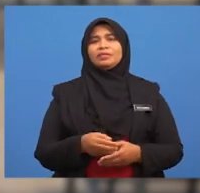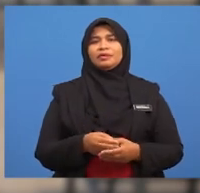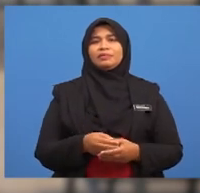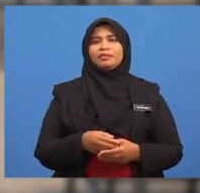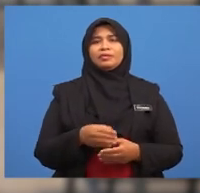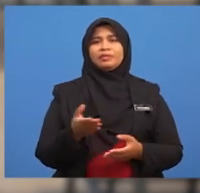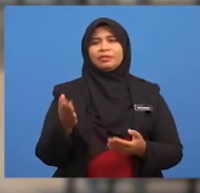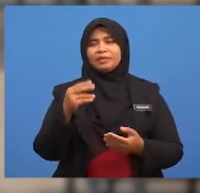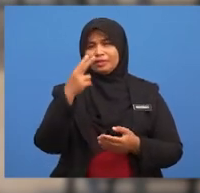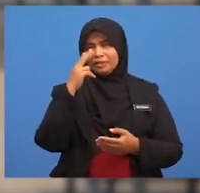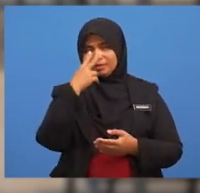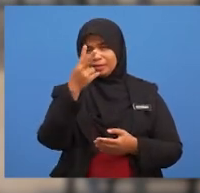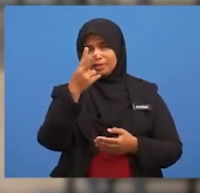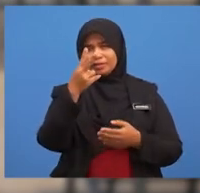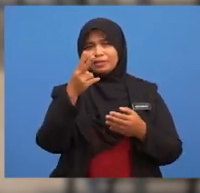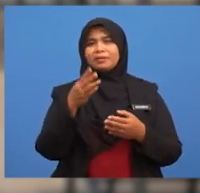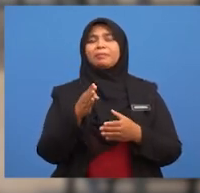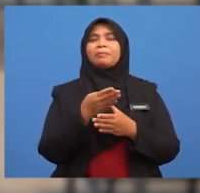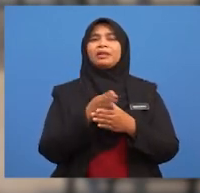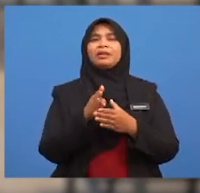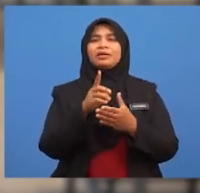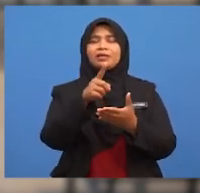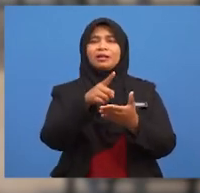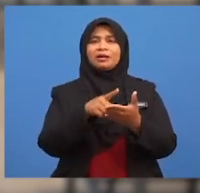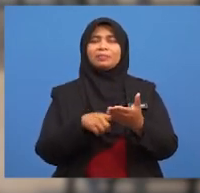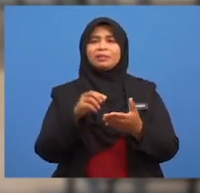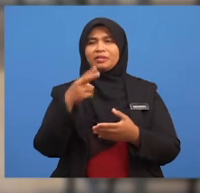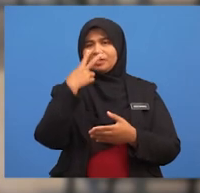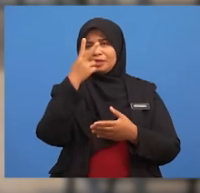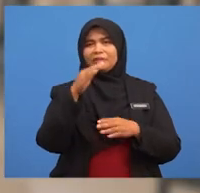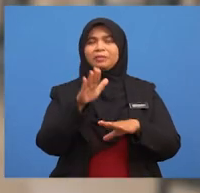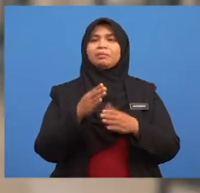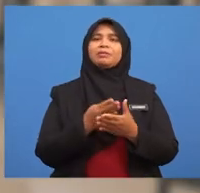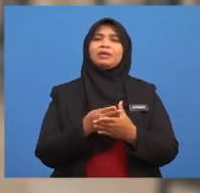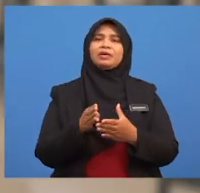Mari kita lihat bahagian apakah yang terlihat di bahagian atas